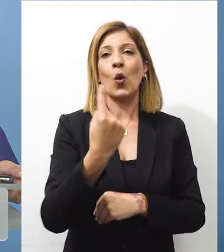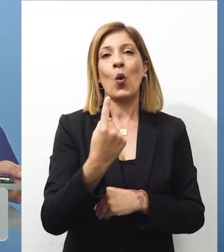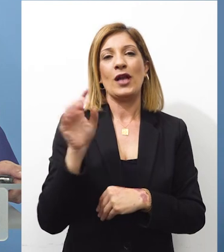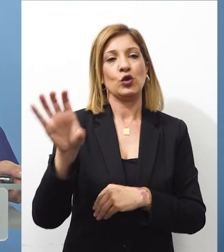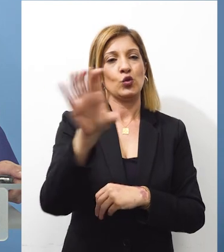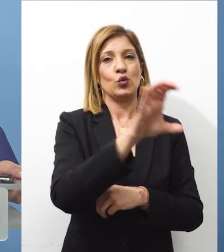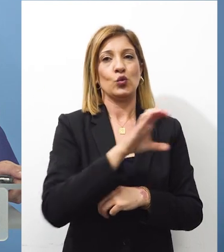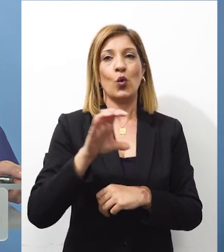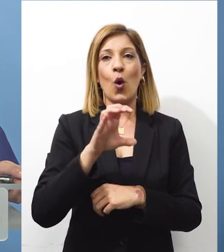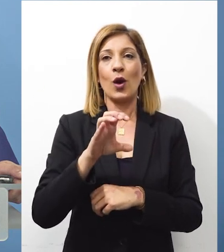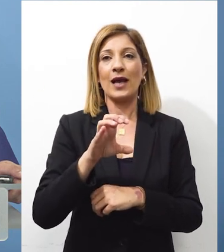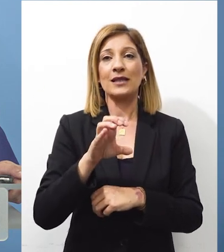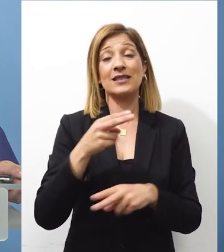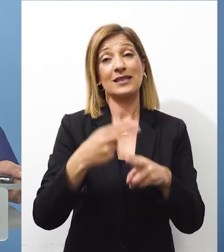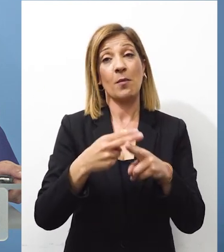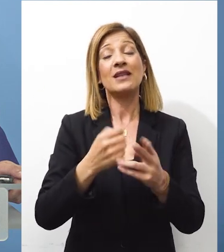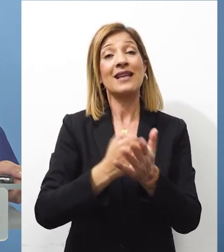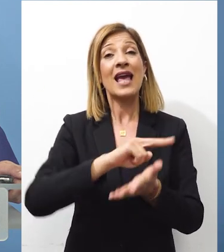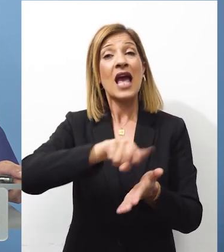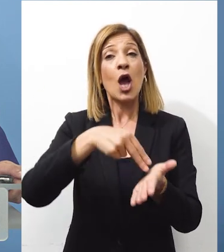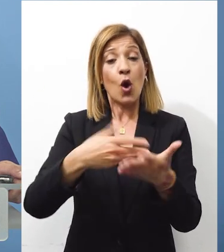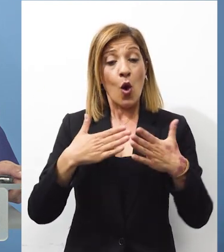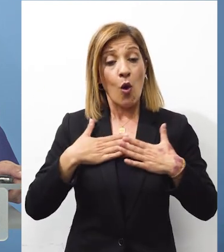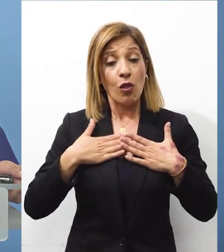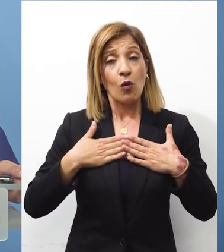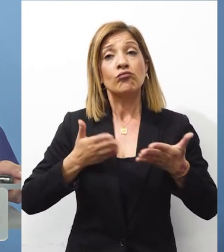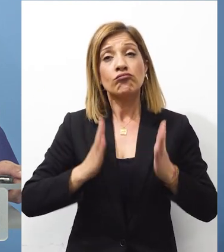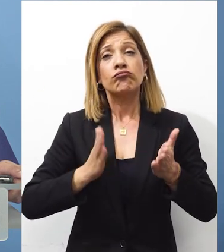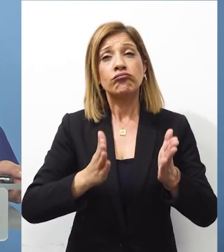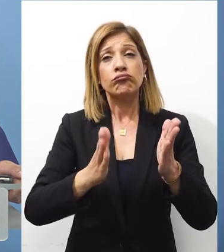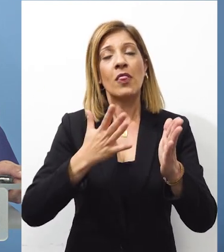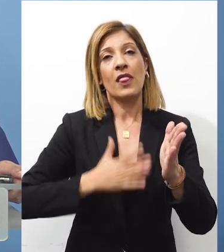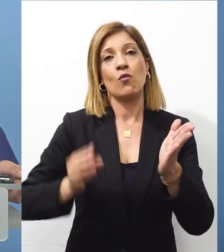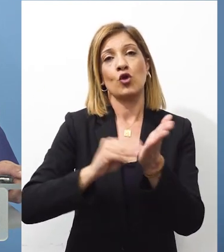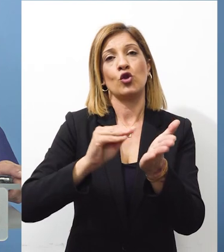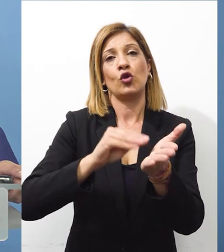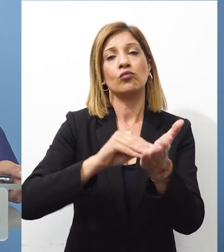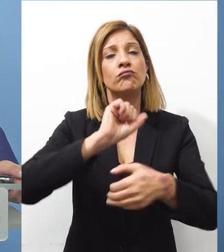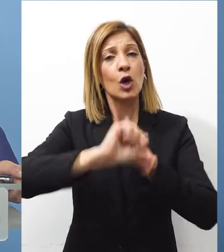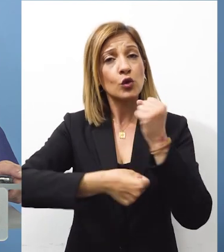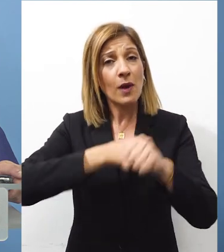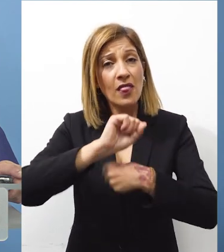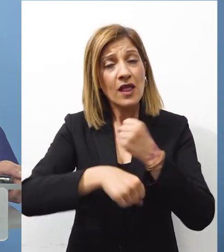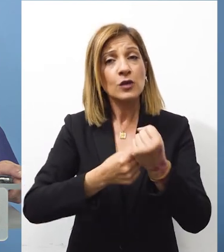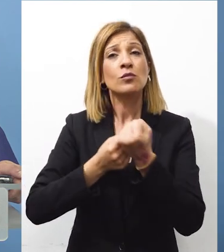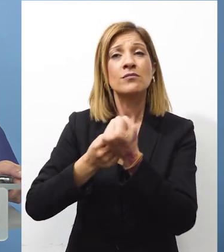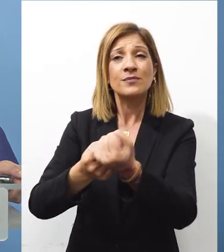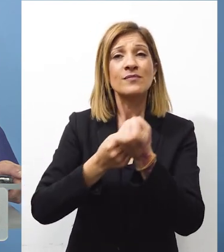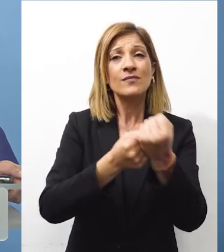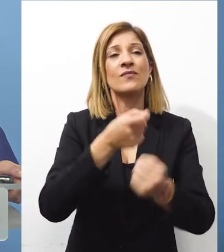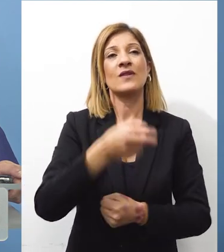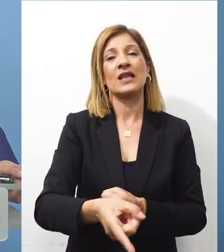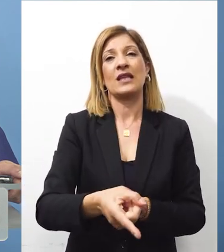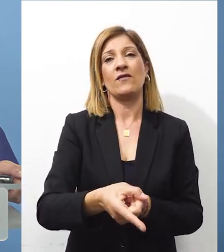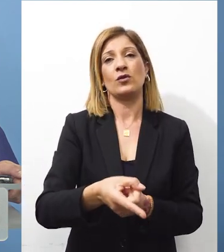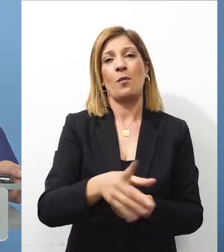αυτόν τον ρόλο θα συνεχίσουμε να αξιοποιούμε ώστε να συμβάλλουμε με κάθε δυνατό τρόπο ως προς την λήξη